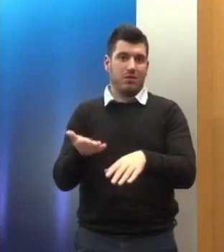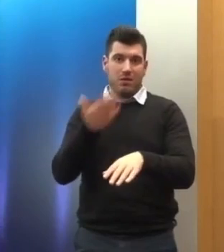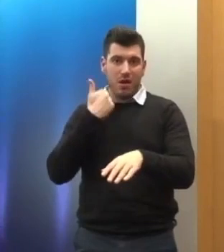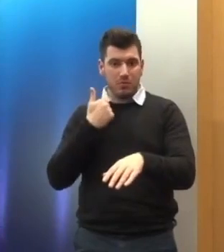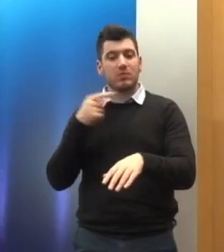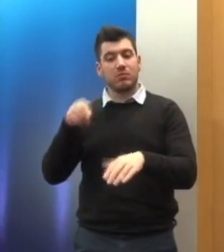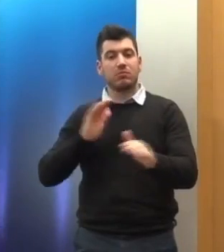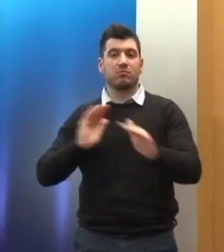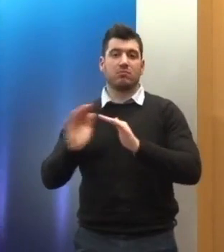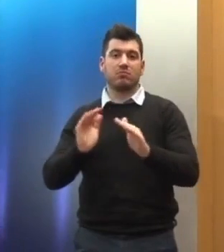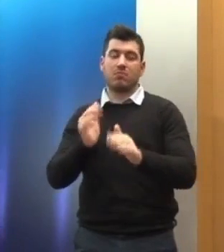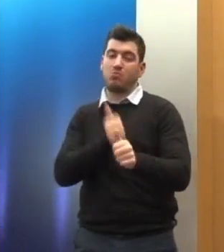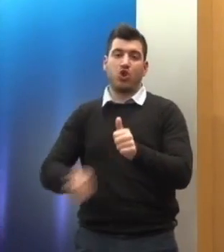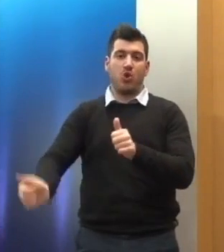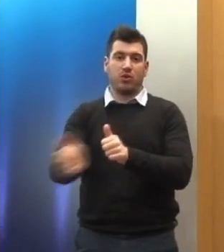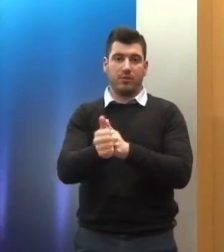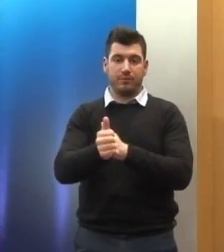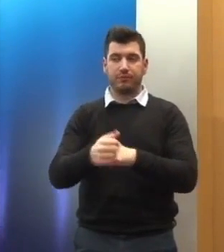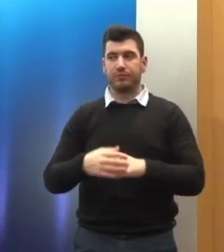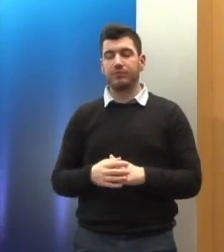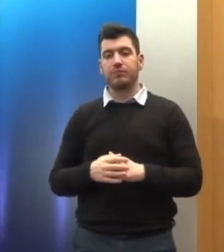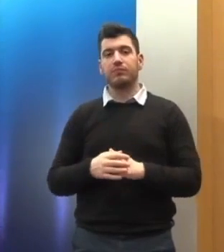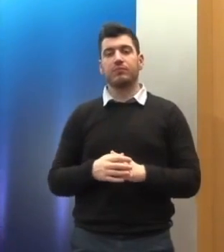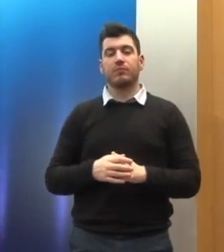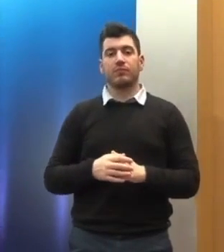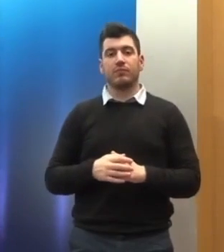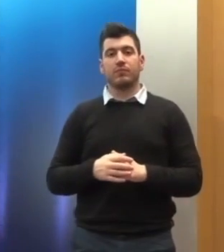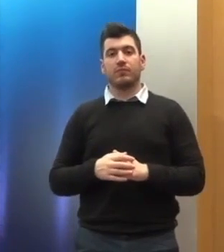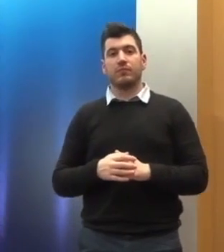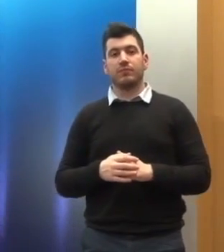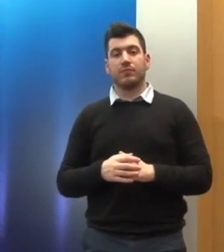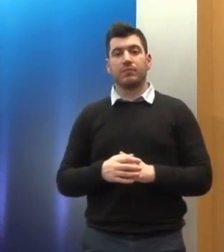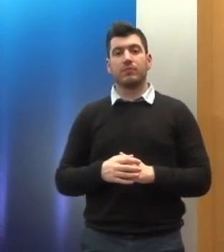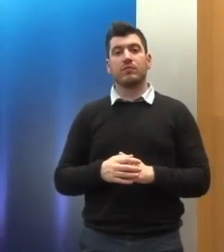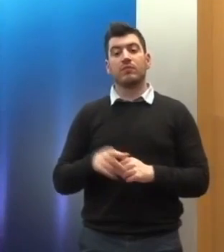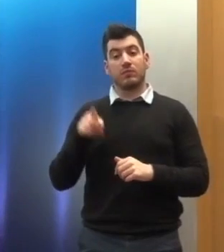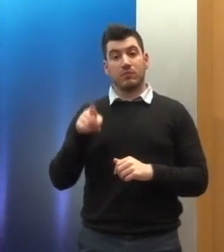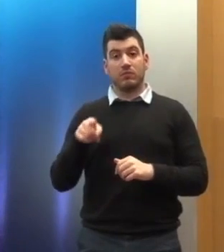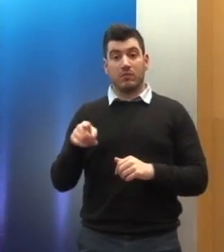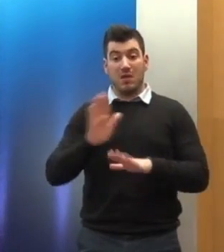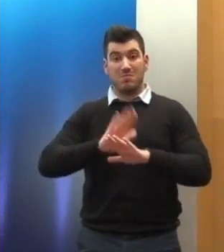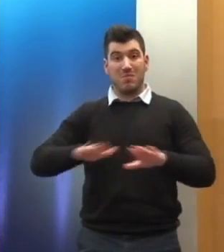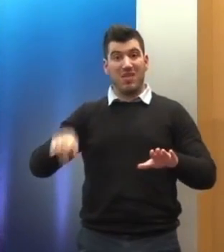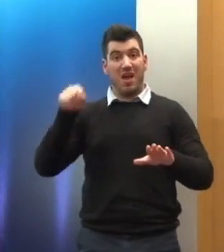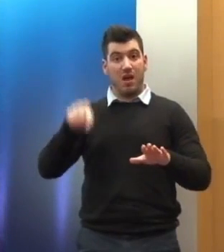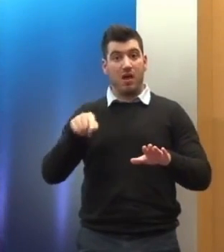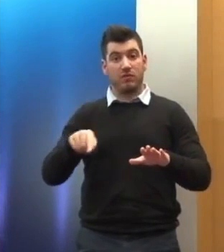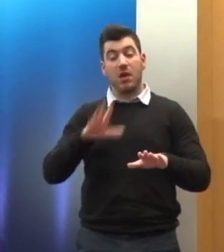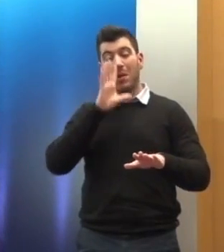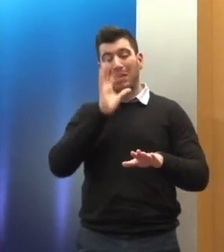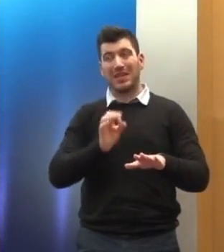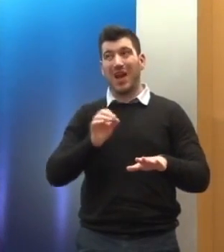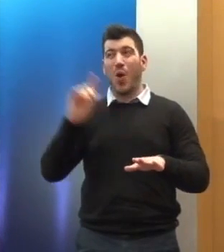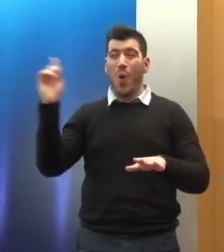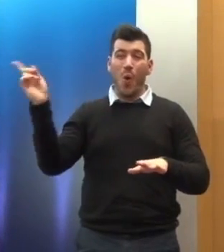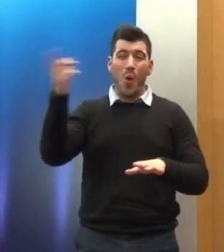αποτελεί και η ανάγκη αυξημένης προστασίες αποτελεί αντικείμενο πάγιας νομολογίας του Δικαστηρίου του Στρασβούρου για πολλά κράτη και όχι